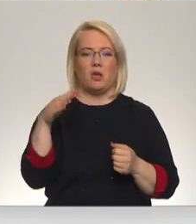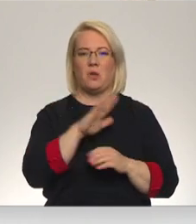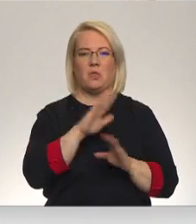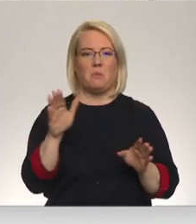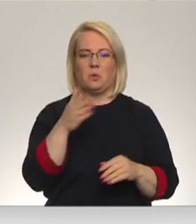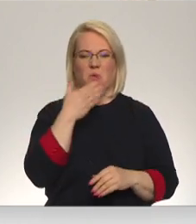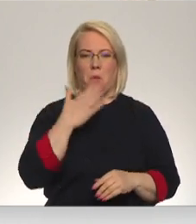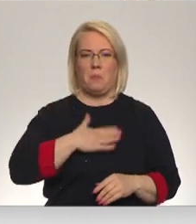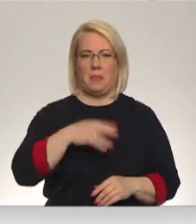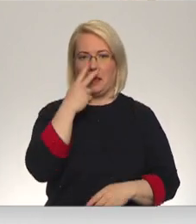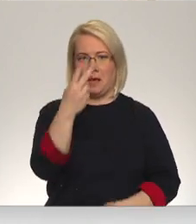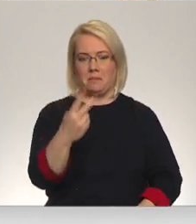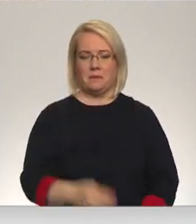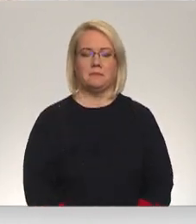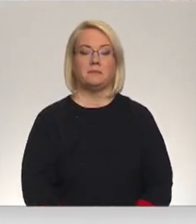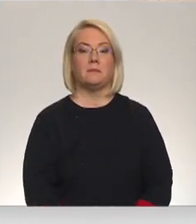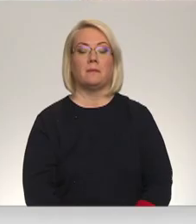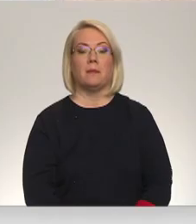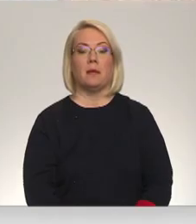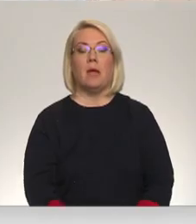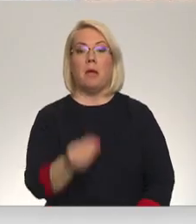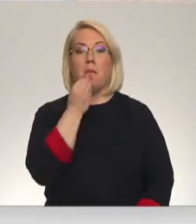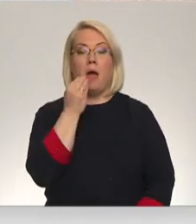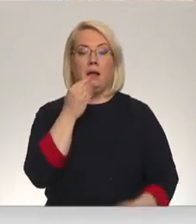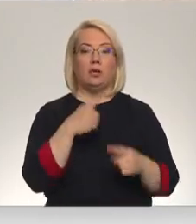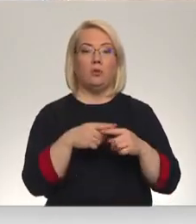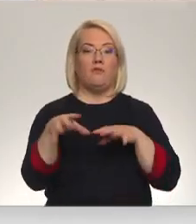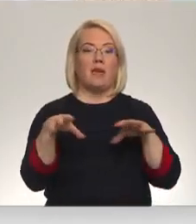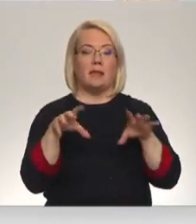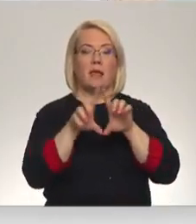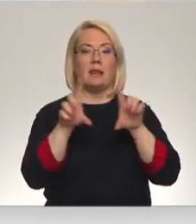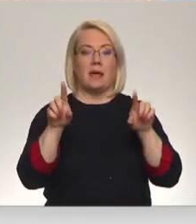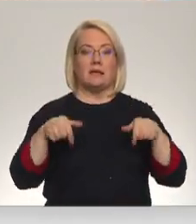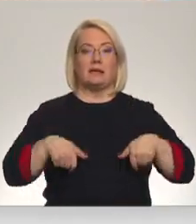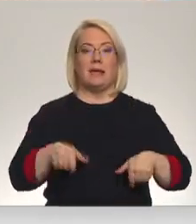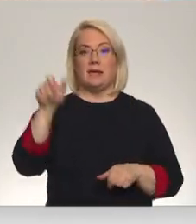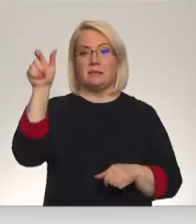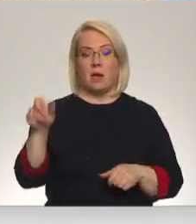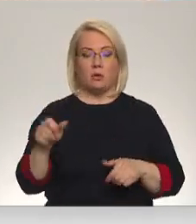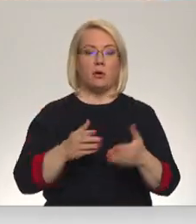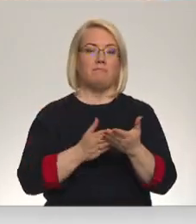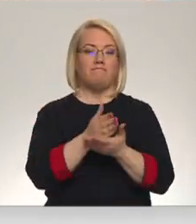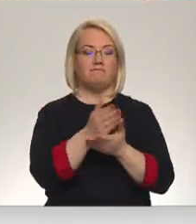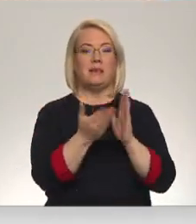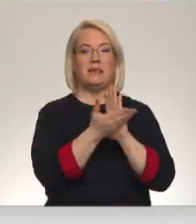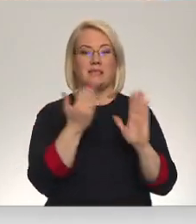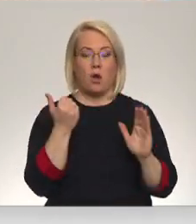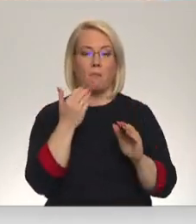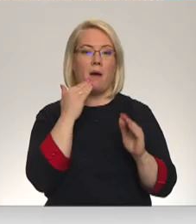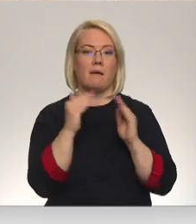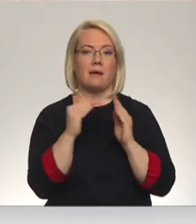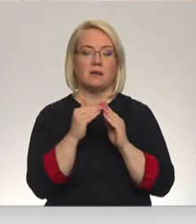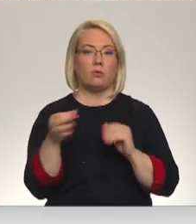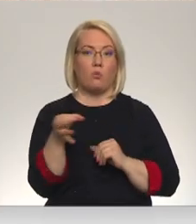var būt nepatīkama. Pārtikas un veterinārā dienesta inspektora devusies kārtējā izsaukumā rēzeknes